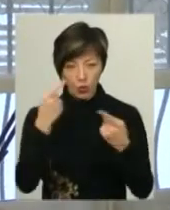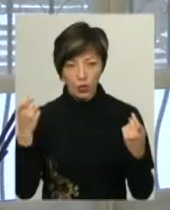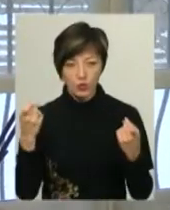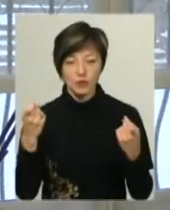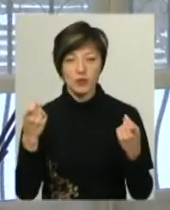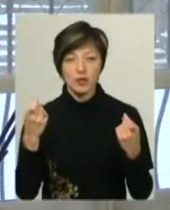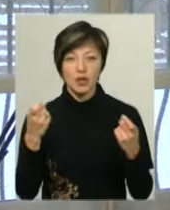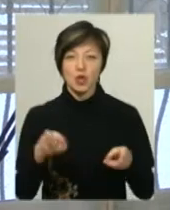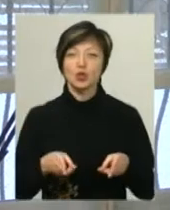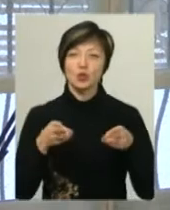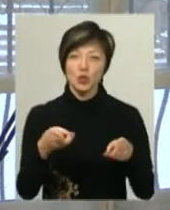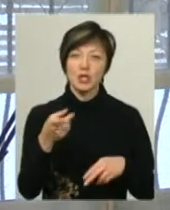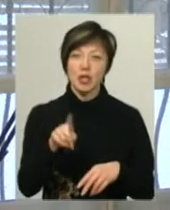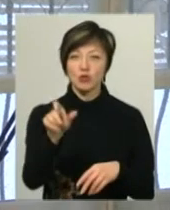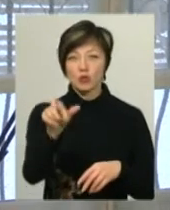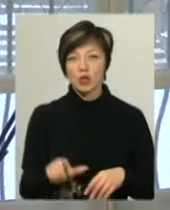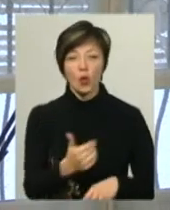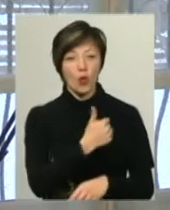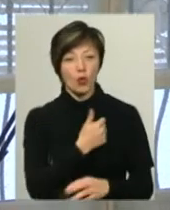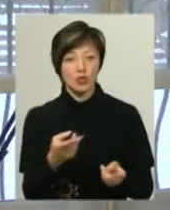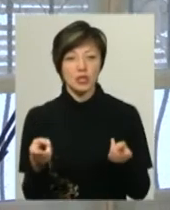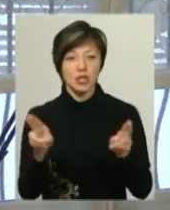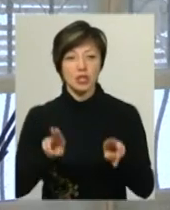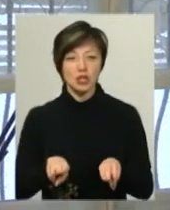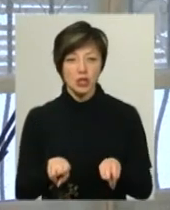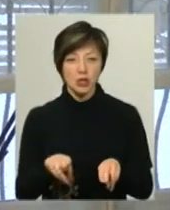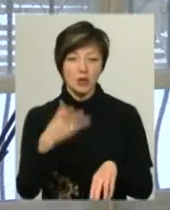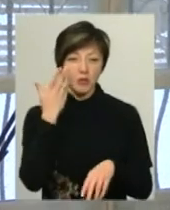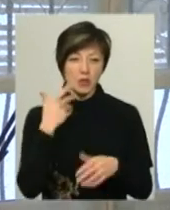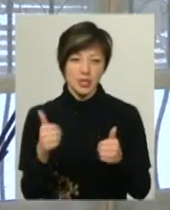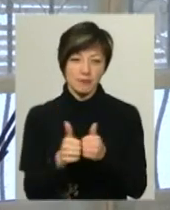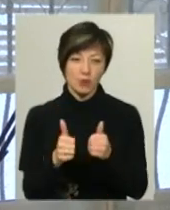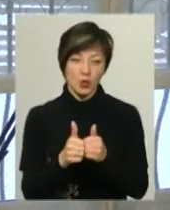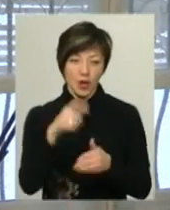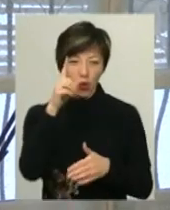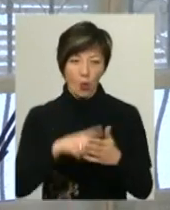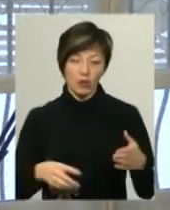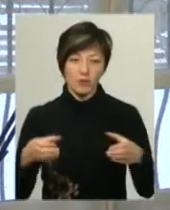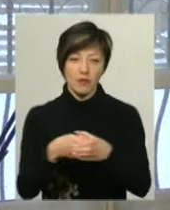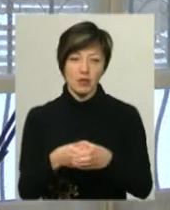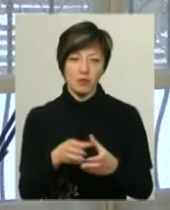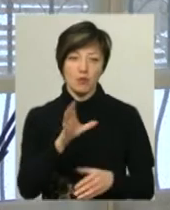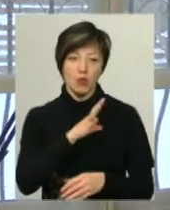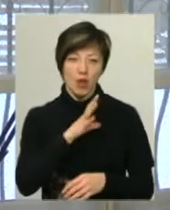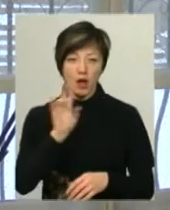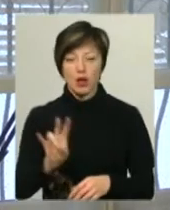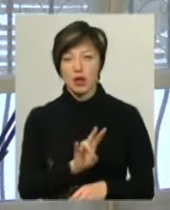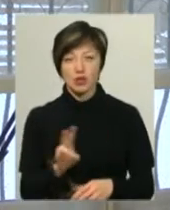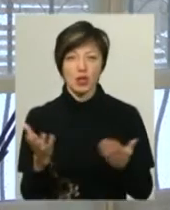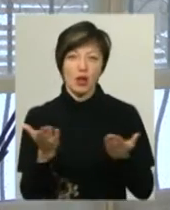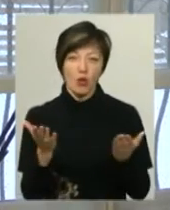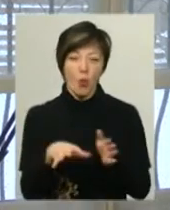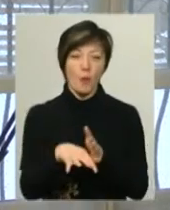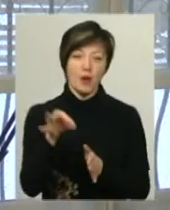злочинам те, що людина хоче залишитися при своїй конфесії, тій, який вона була хрещені, тій, яку вона